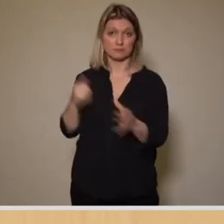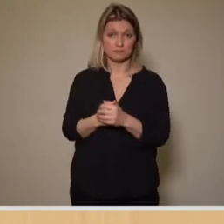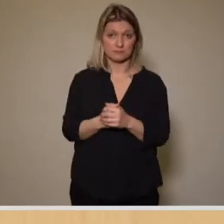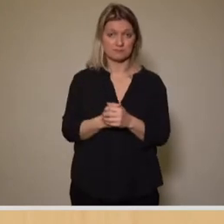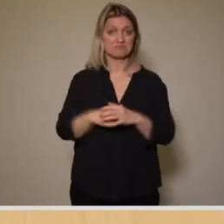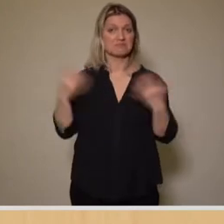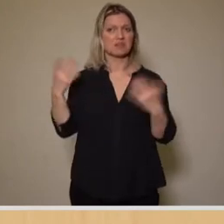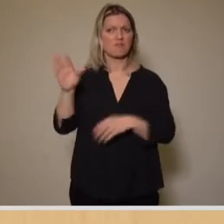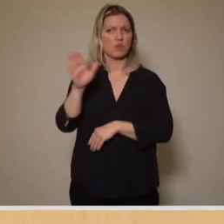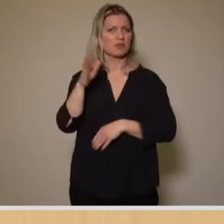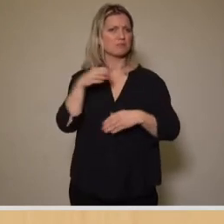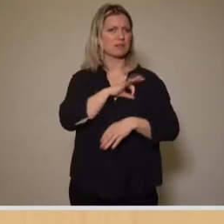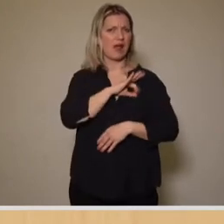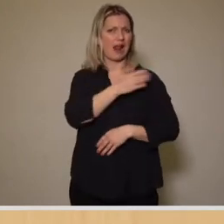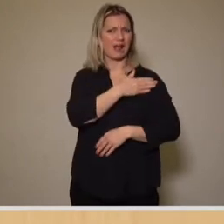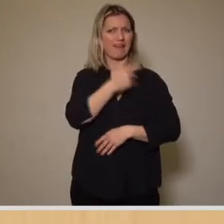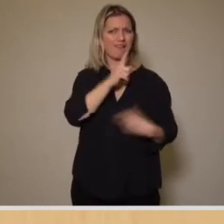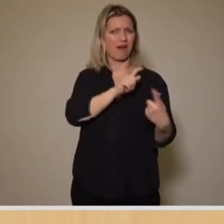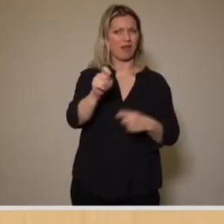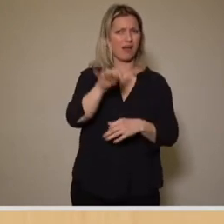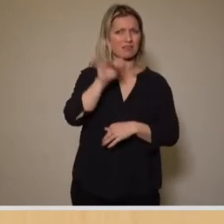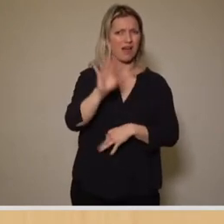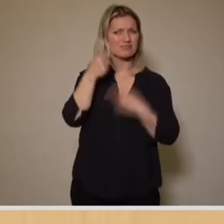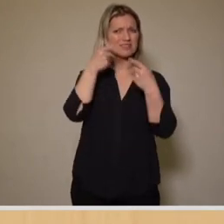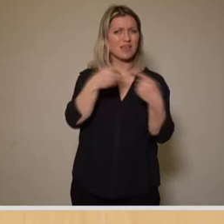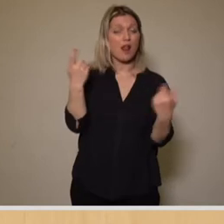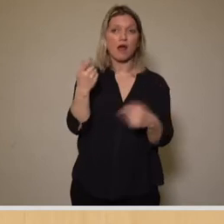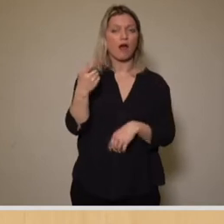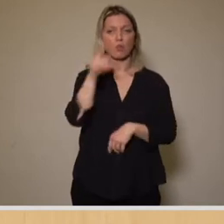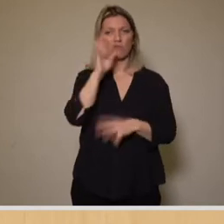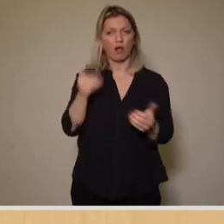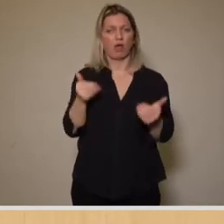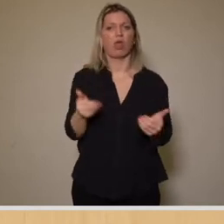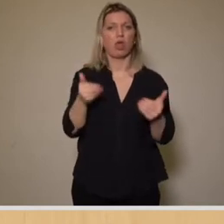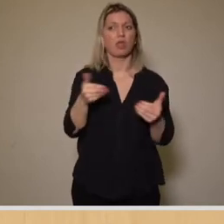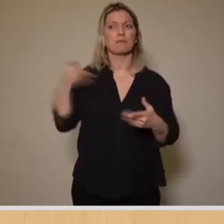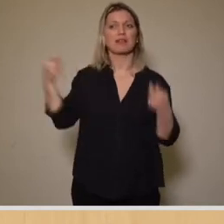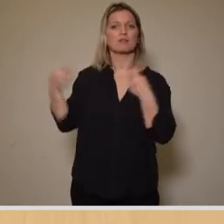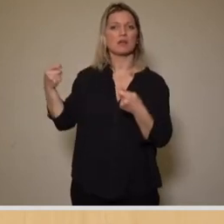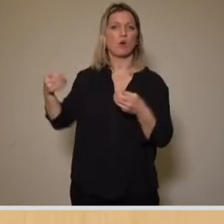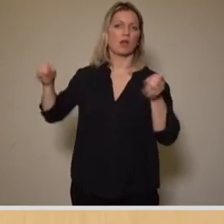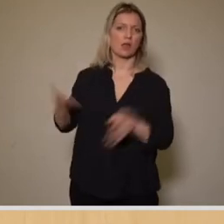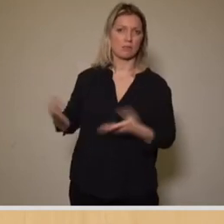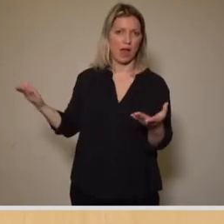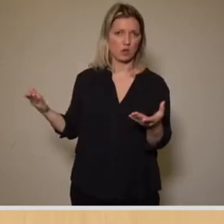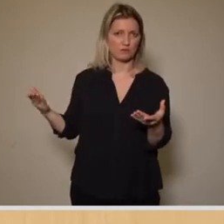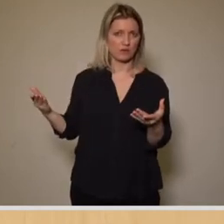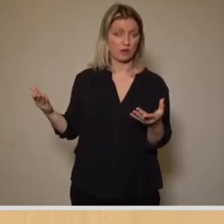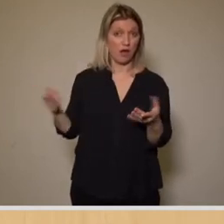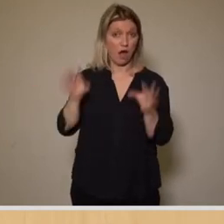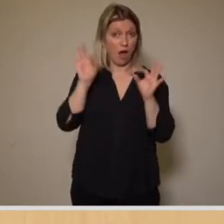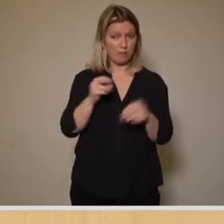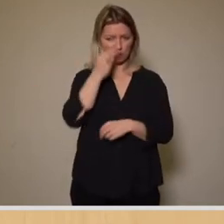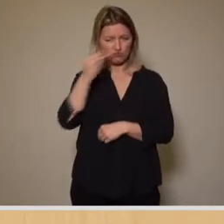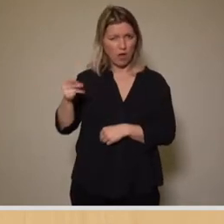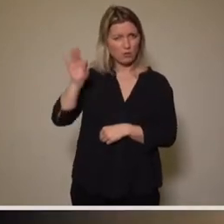zum Ziel? Es geht letztlich einzig um Verzögerung, um den Investor zu verkraulen und man hofft, dass er aufgibt. Und wenn man realistisch auf die Anträge